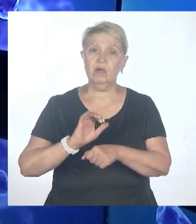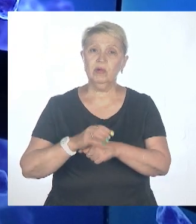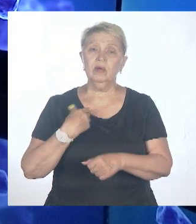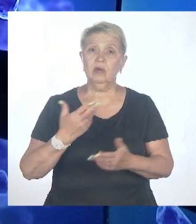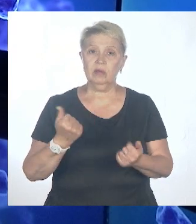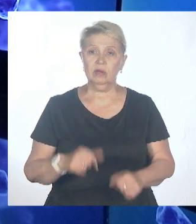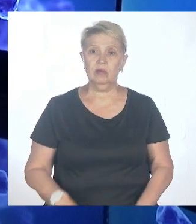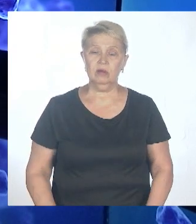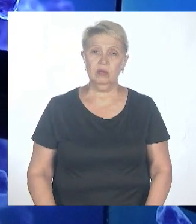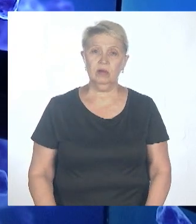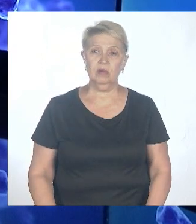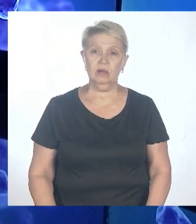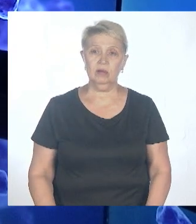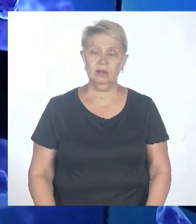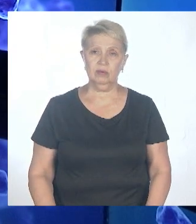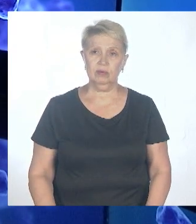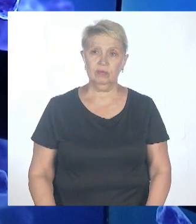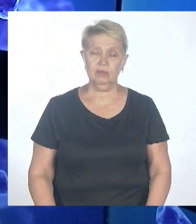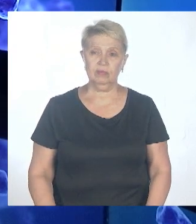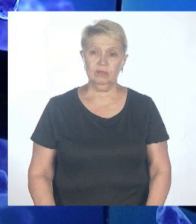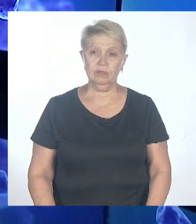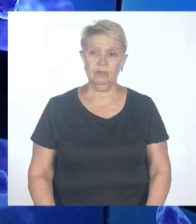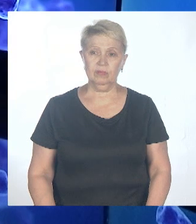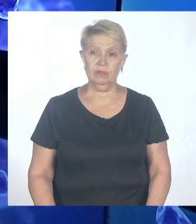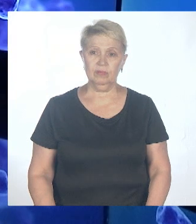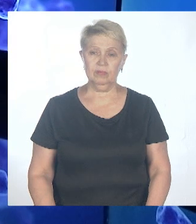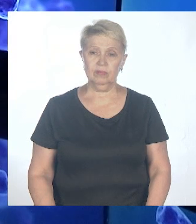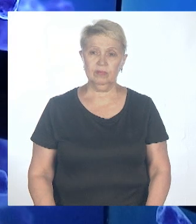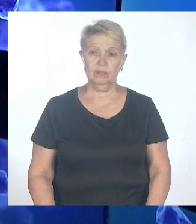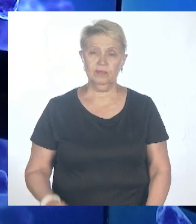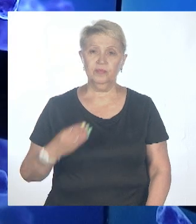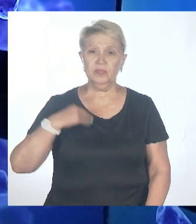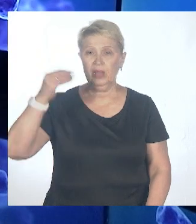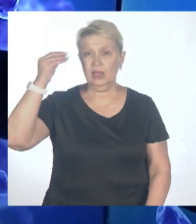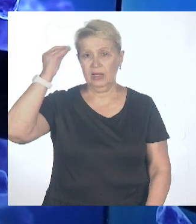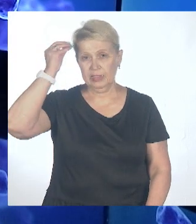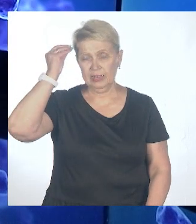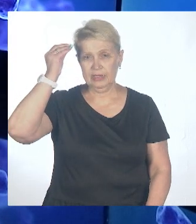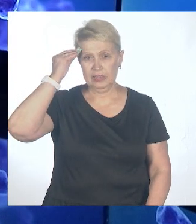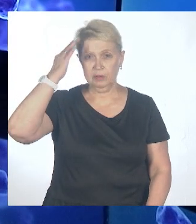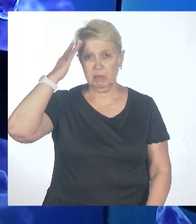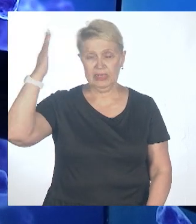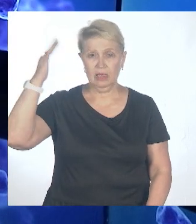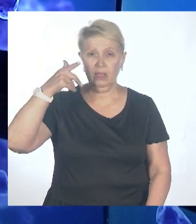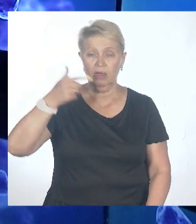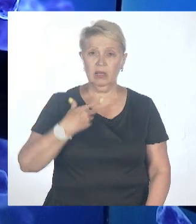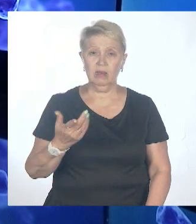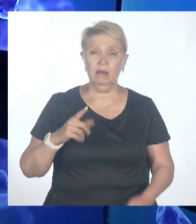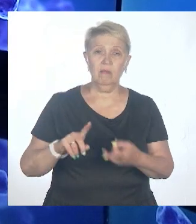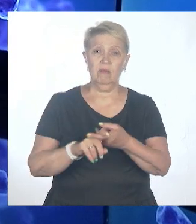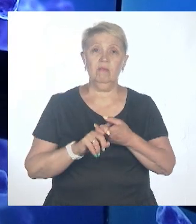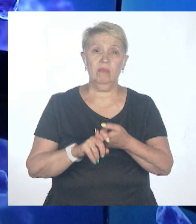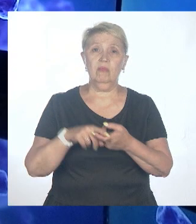Я несколько мыслей, которые хотелось бы обсудить. Вот смысл пандемии, он вообще существует или нет?